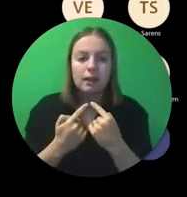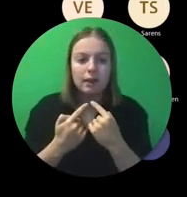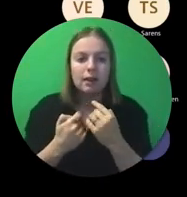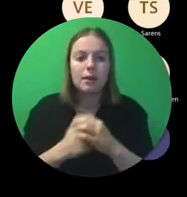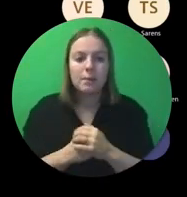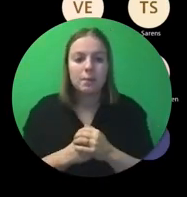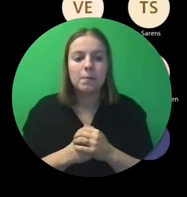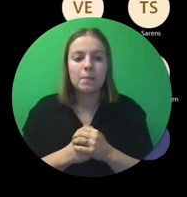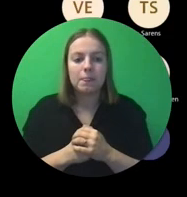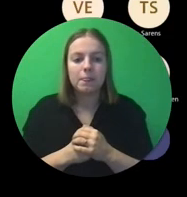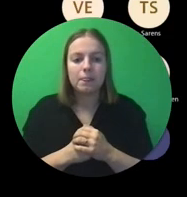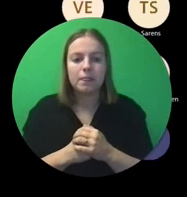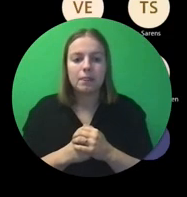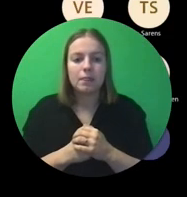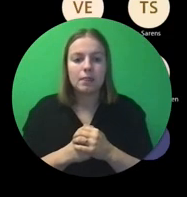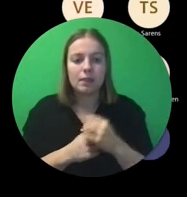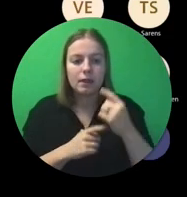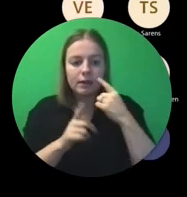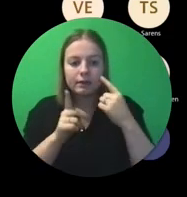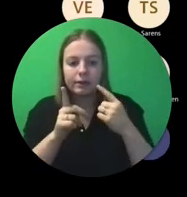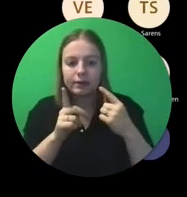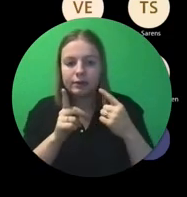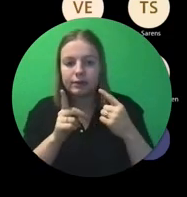naar een slide aan het terug gaan.